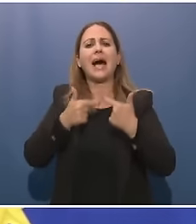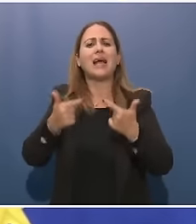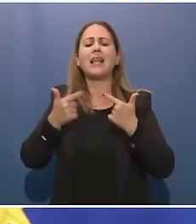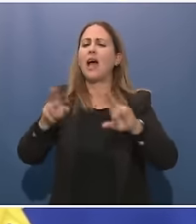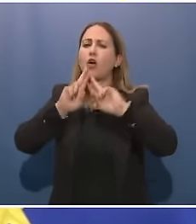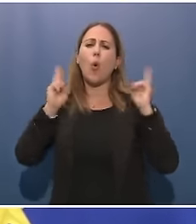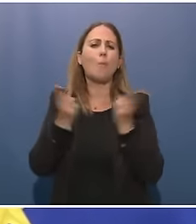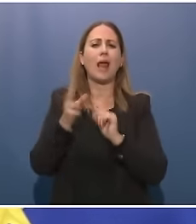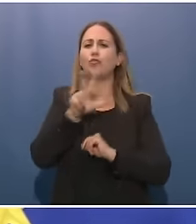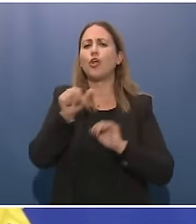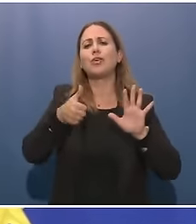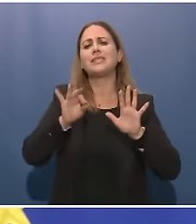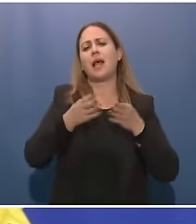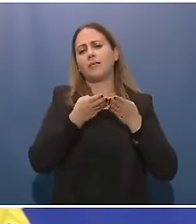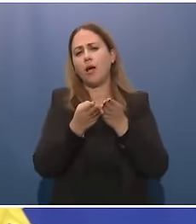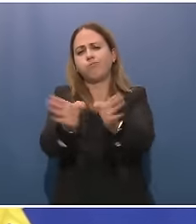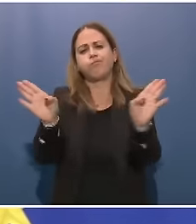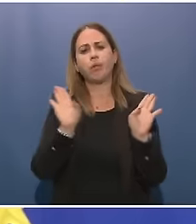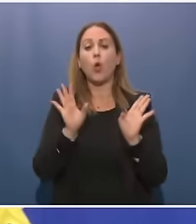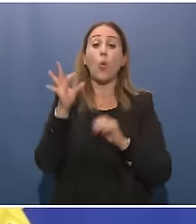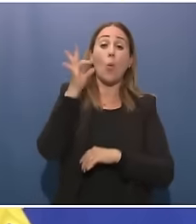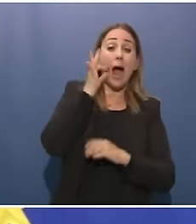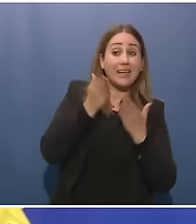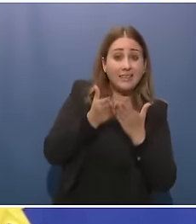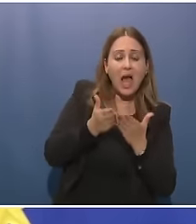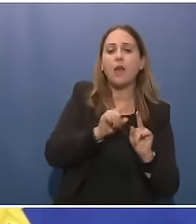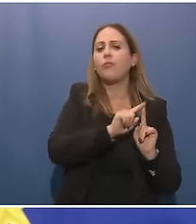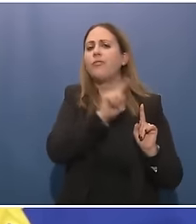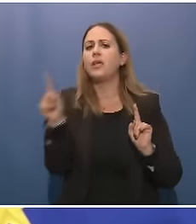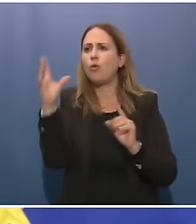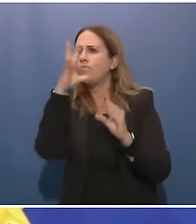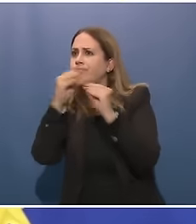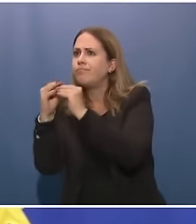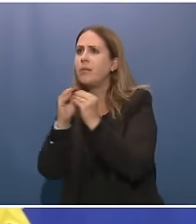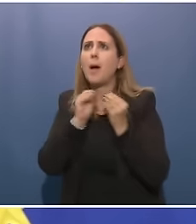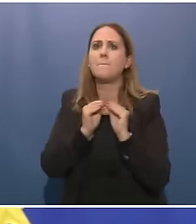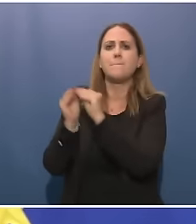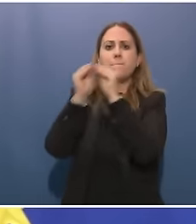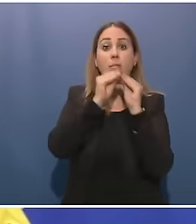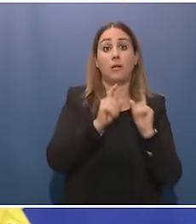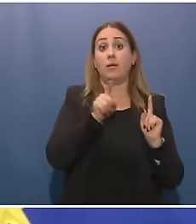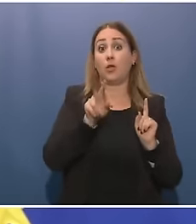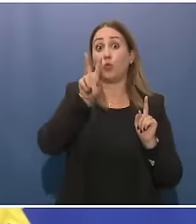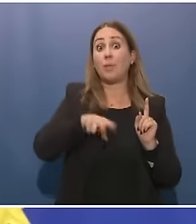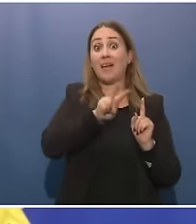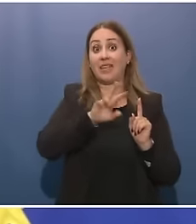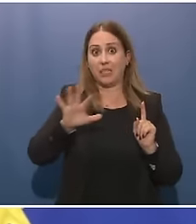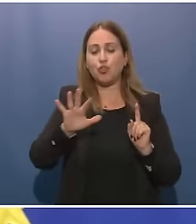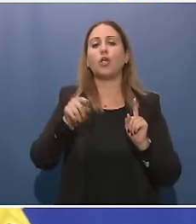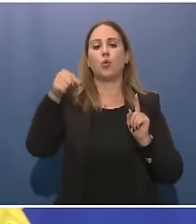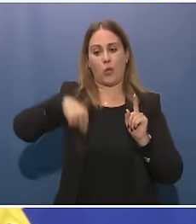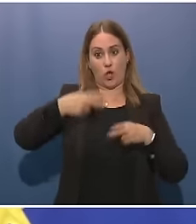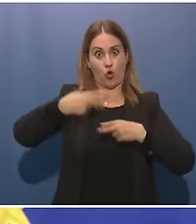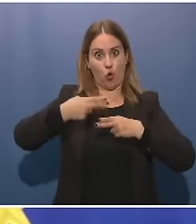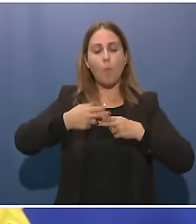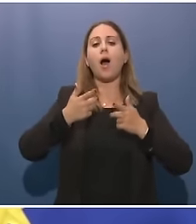punto di vista umanitario fino alla ricostruzione. Ospiteremo nel 2025 la Ukraine Recovery Conference qui a